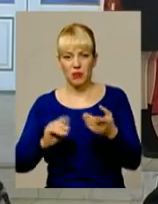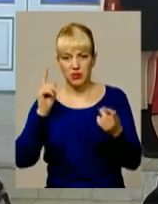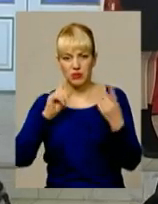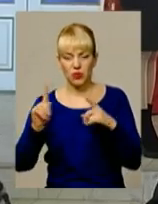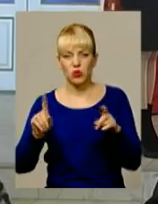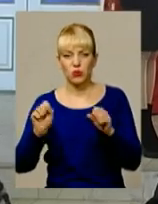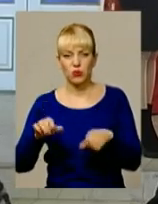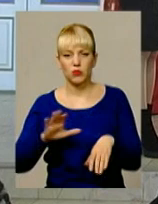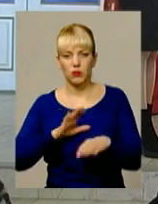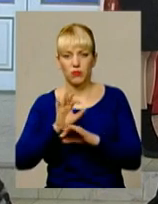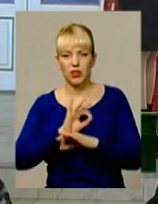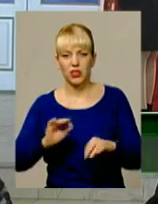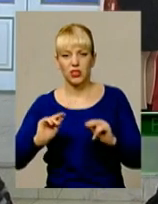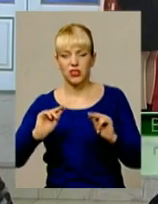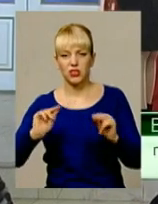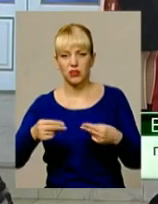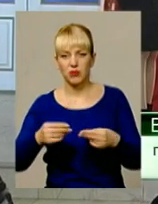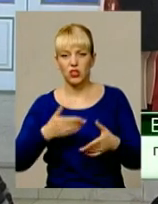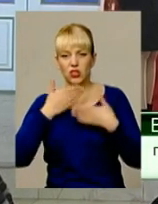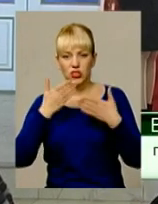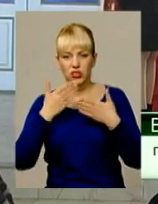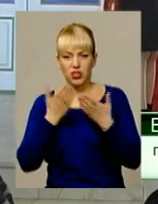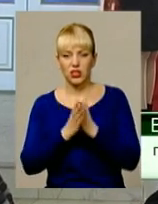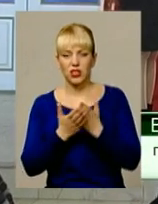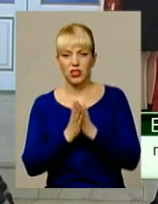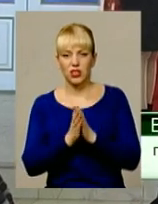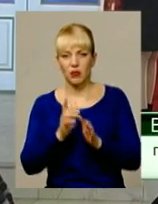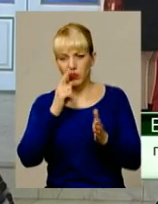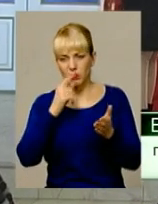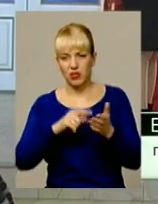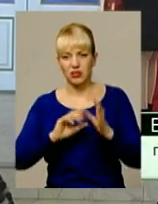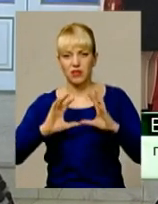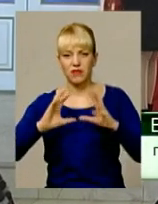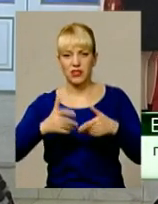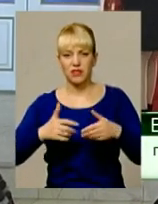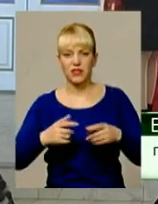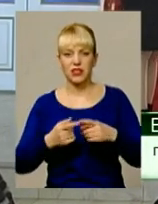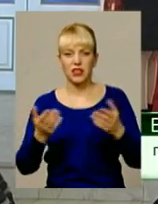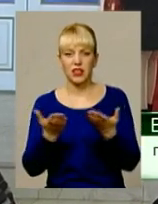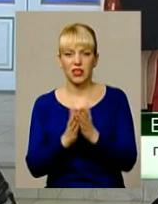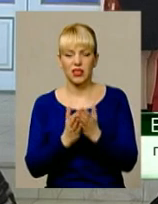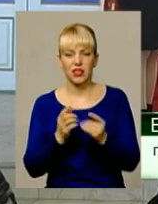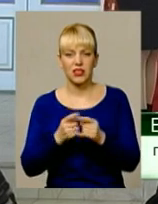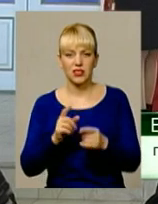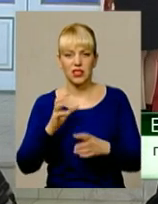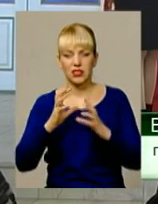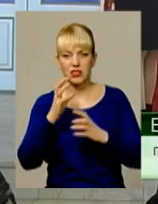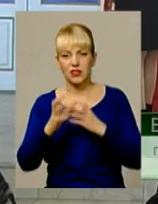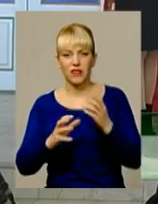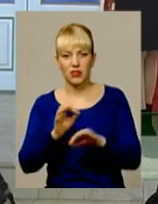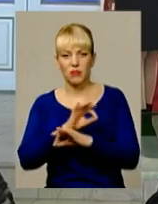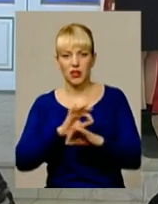що може бути прекраснішого, ніж читати книги, поринати у світ книг. А це світ чудесний, світ